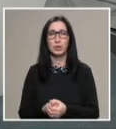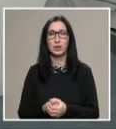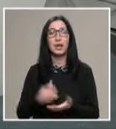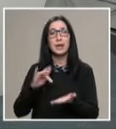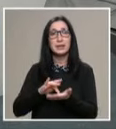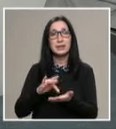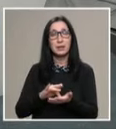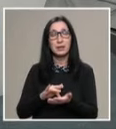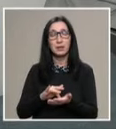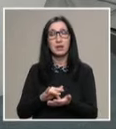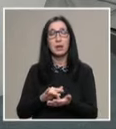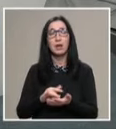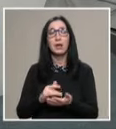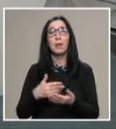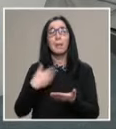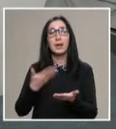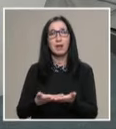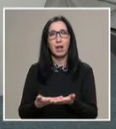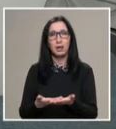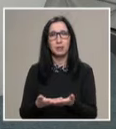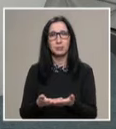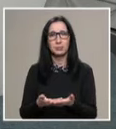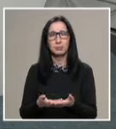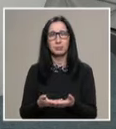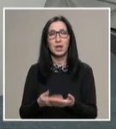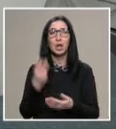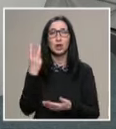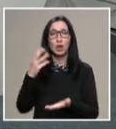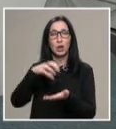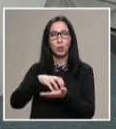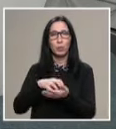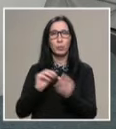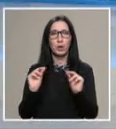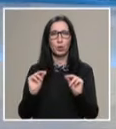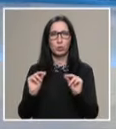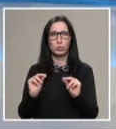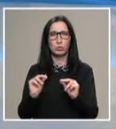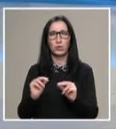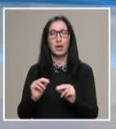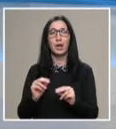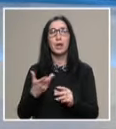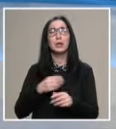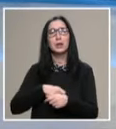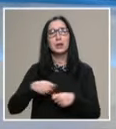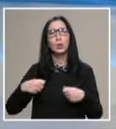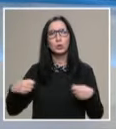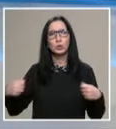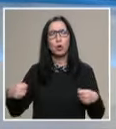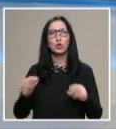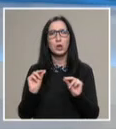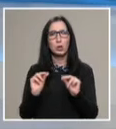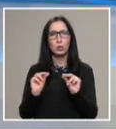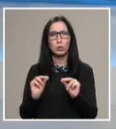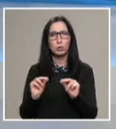Центъра за продължаващо обучение предлага 3 групи курсови. Дългосрочни